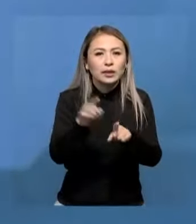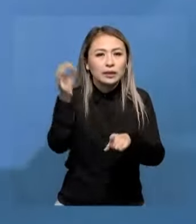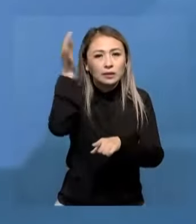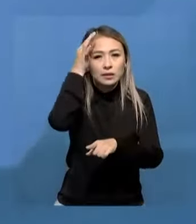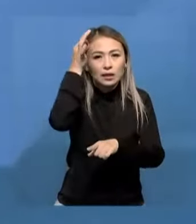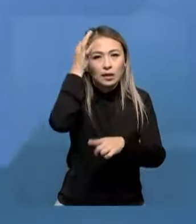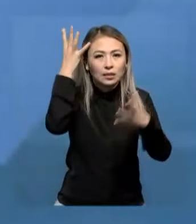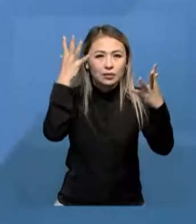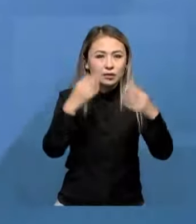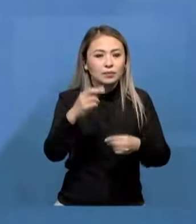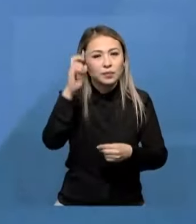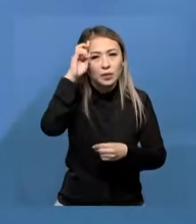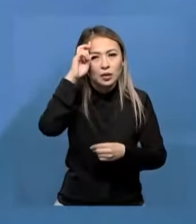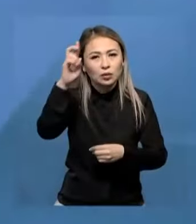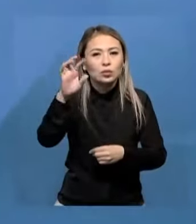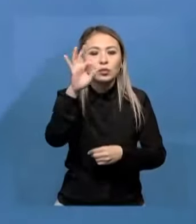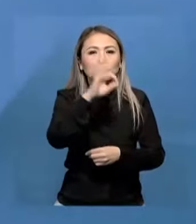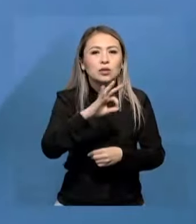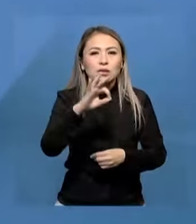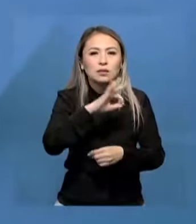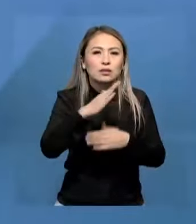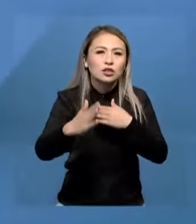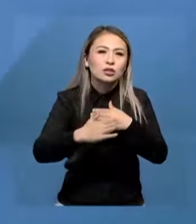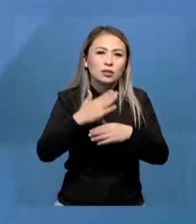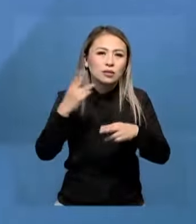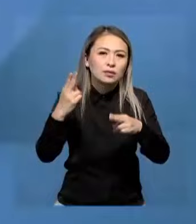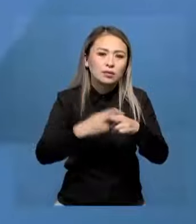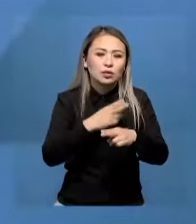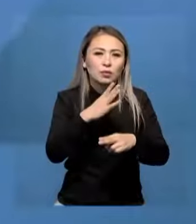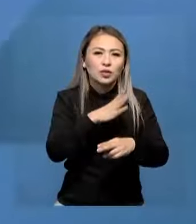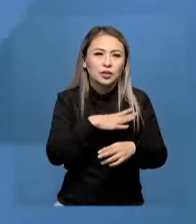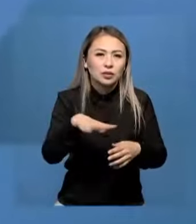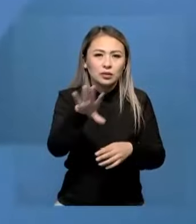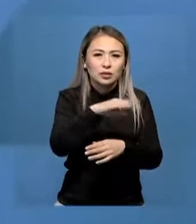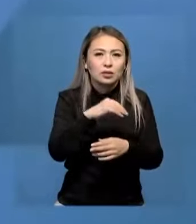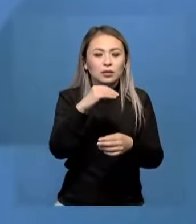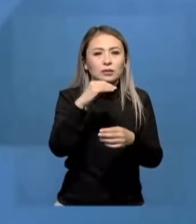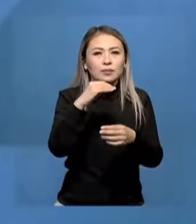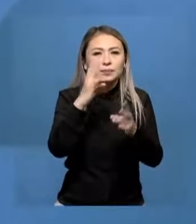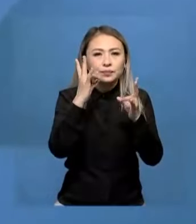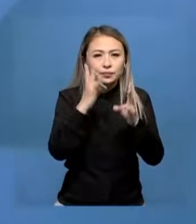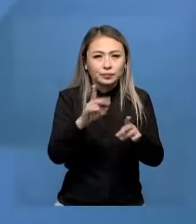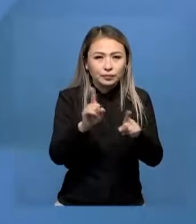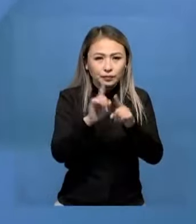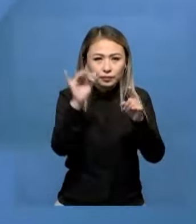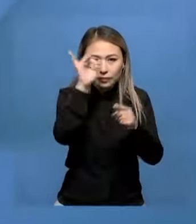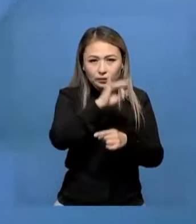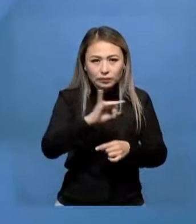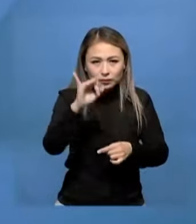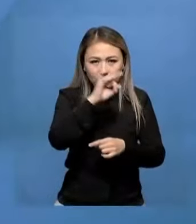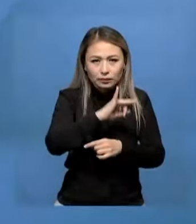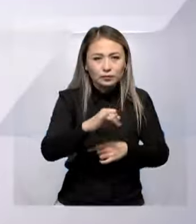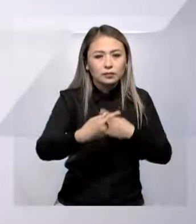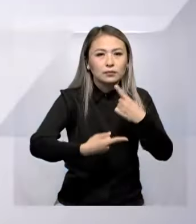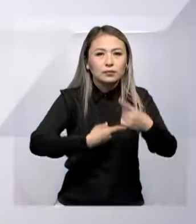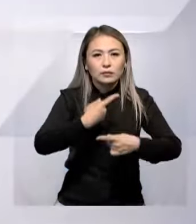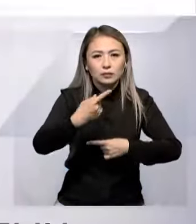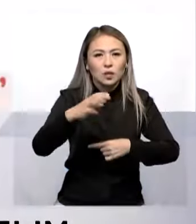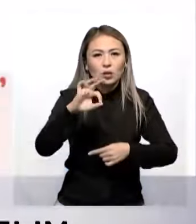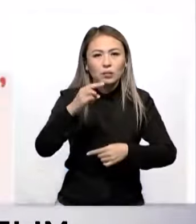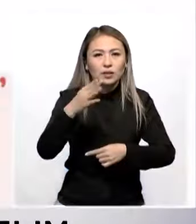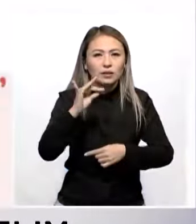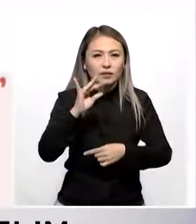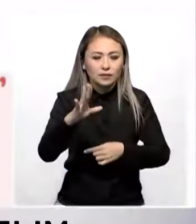құрбандарын ескел амыз. Мемлекетіміз қоғын сүргінен жазықсыз жапа шеккен жандарды ақтау, төл тарихымыздың ақтандағы